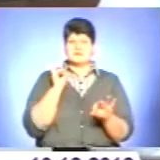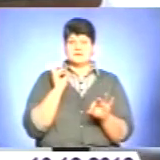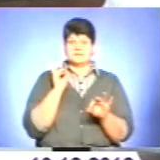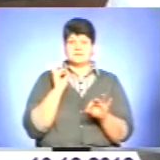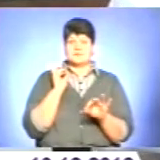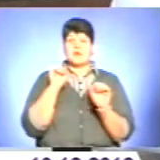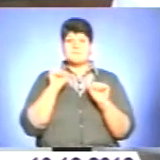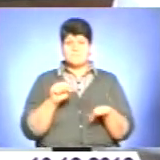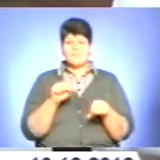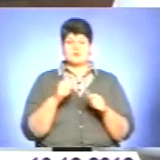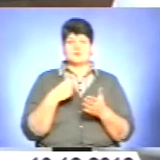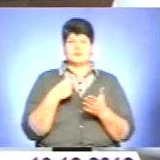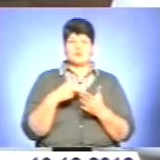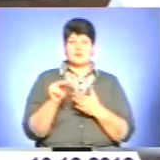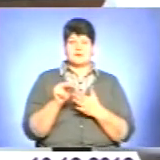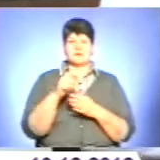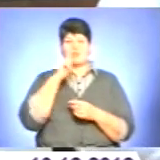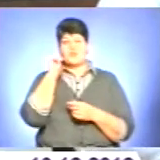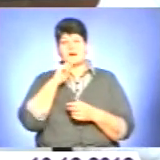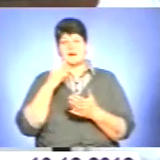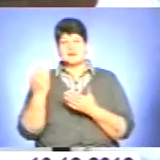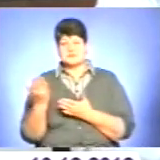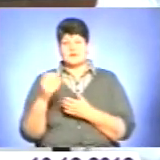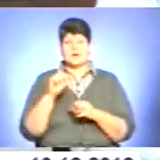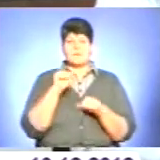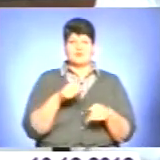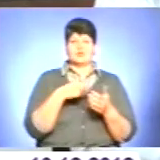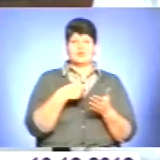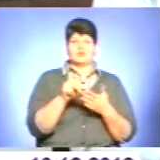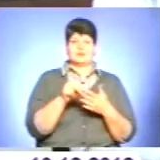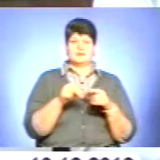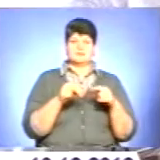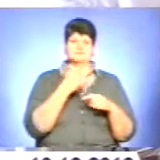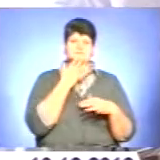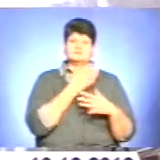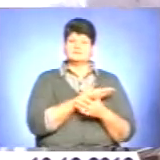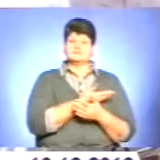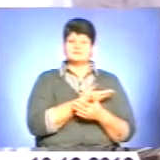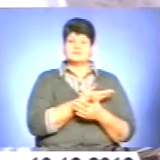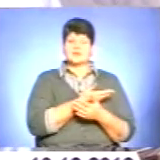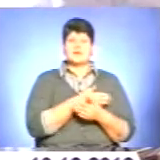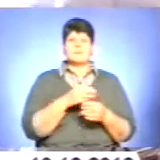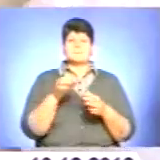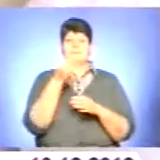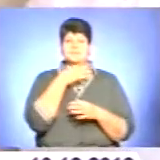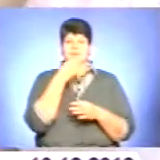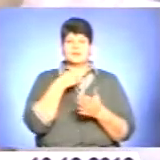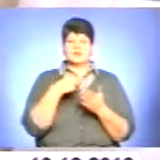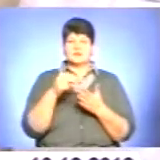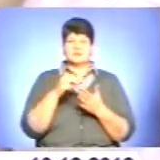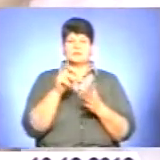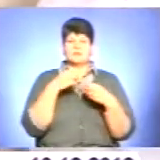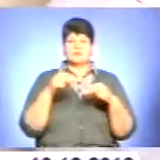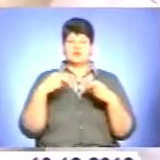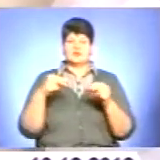закупляти цей аналог український, може закупувати аналог дозволений закордонний. Препарати в аптеках відпускають за зниженими цінами від